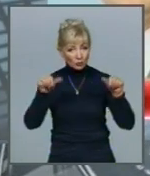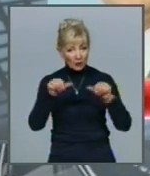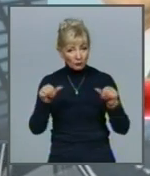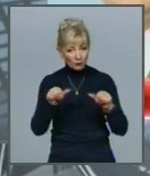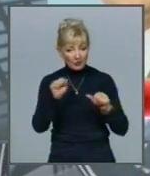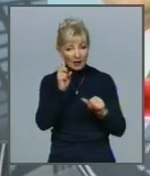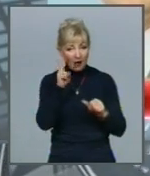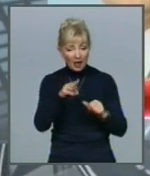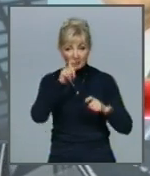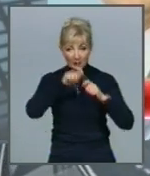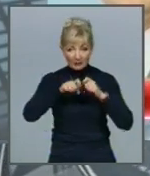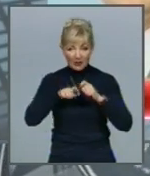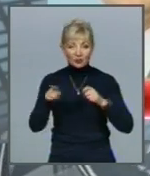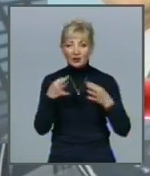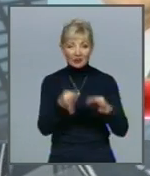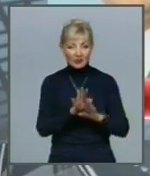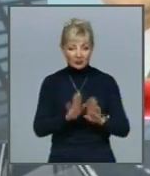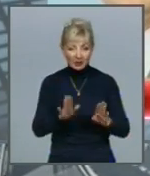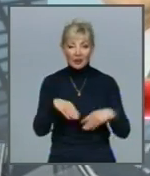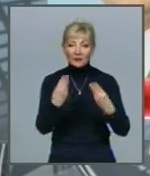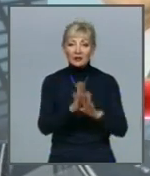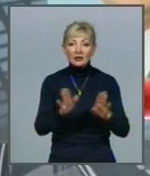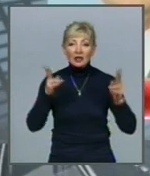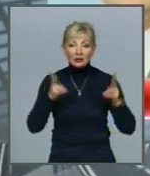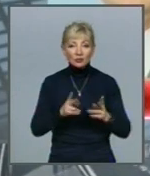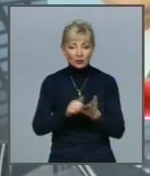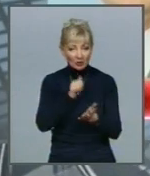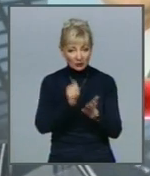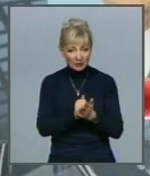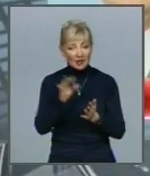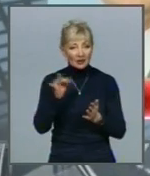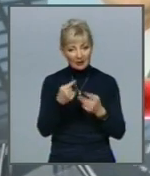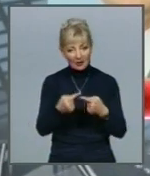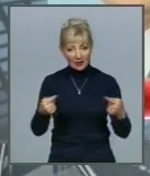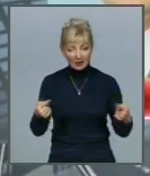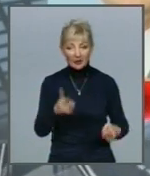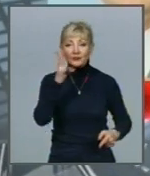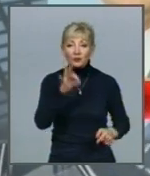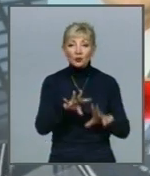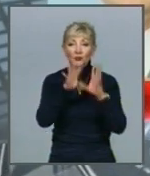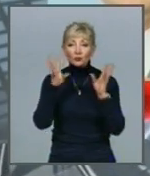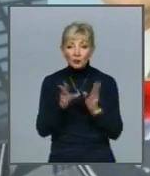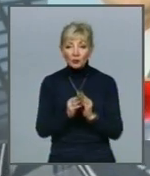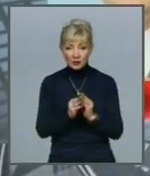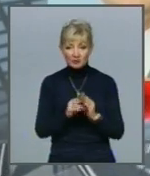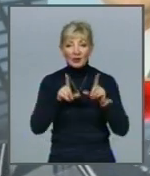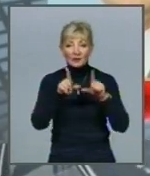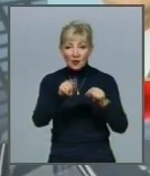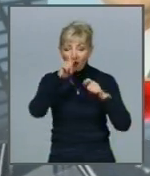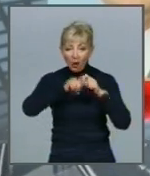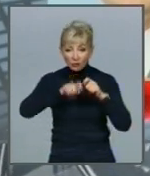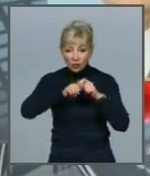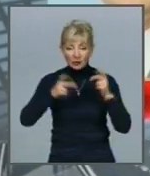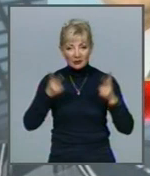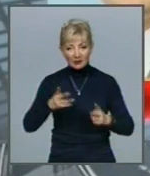щоб перевіряючих не допустили, не надали необхідних документів і так далі Однак в цілому візиту контролерів слід